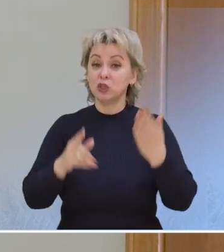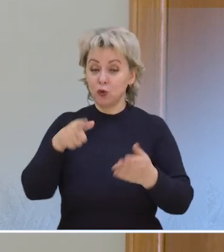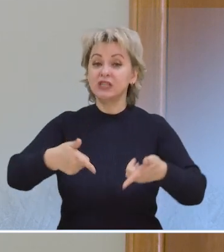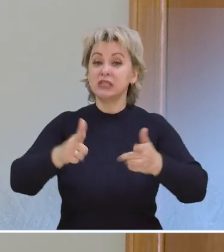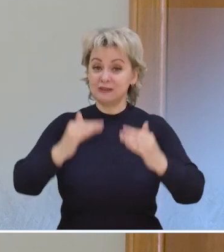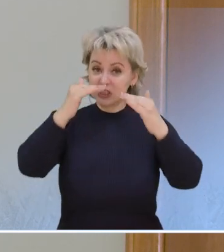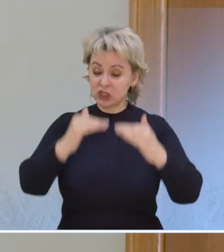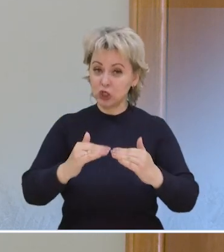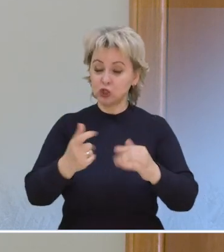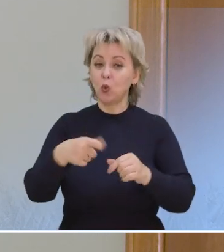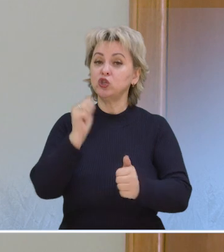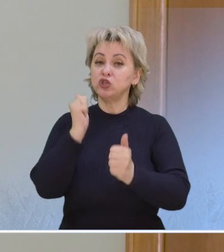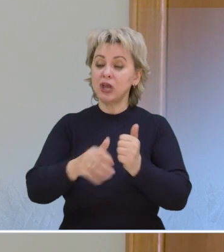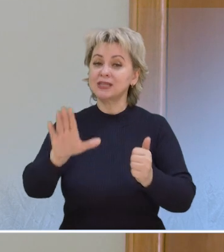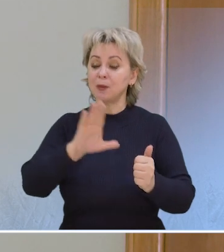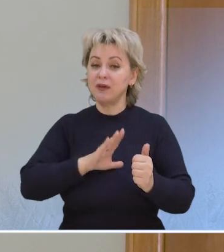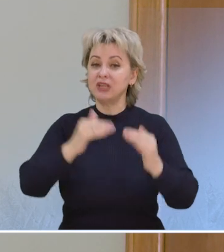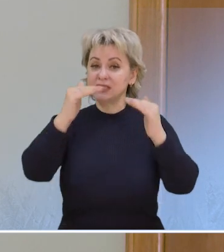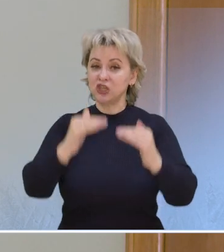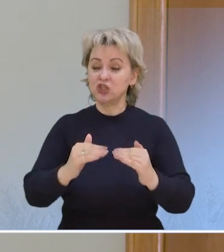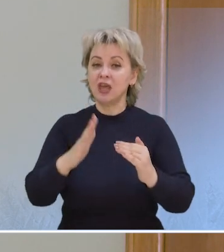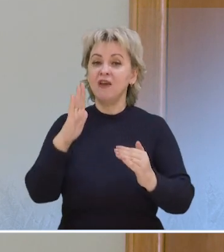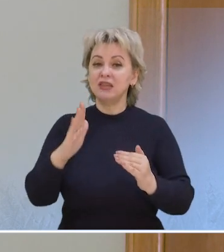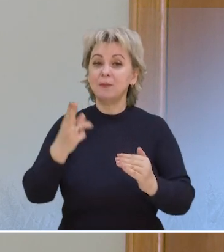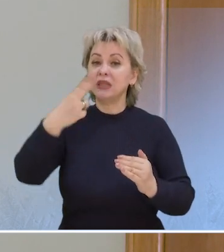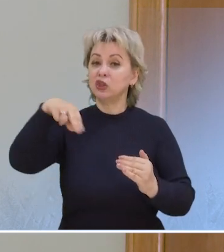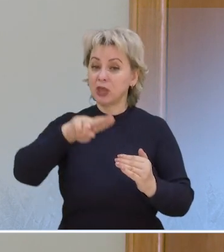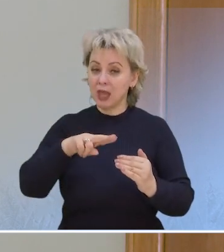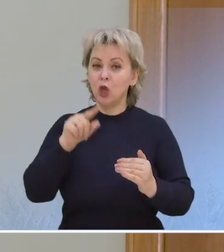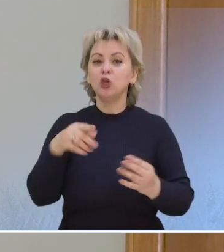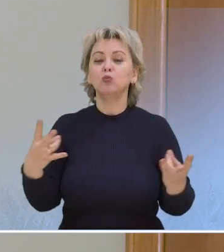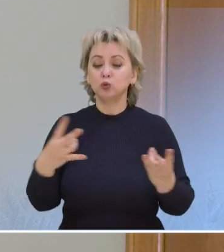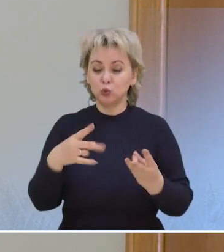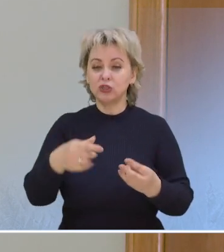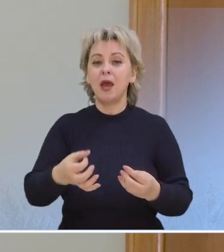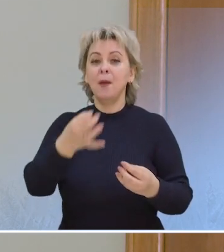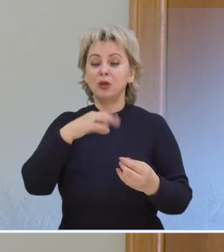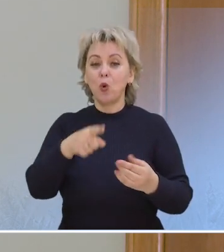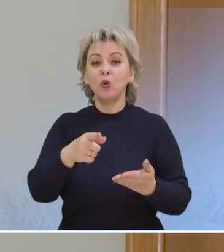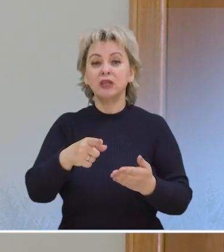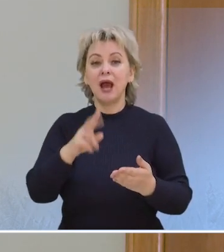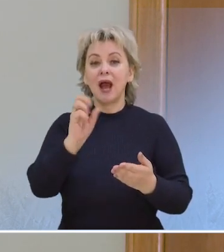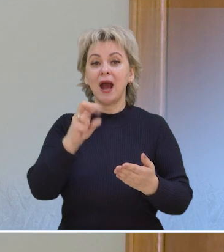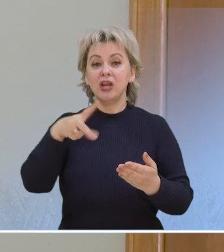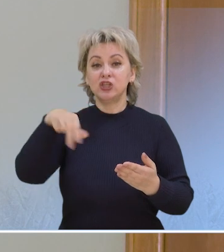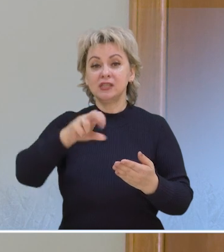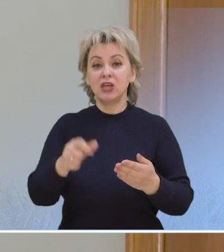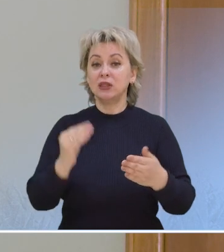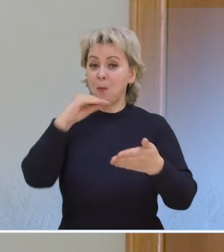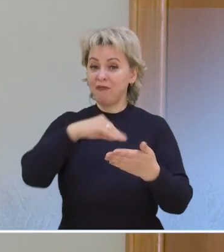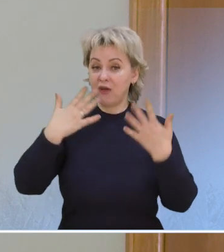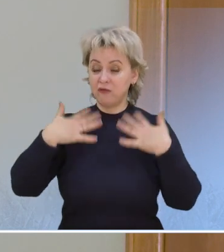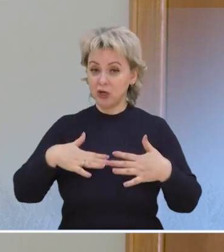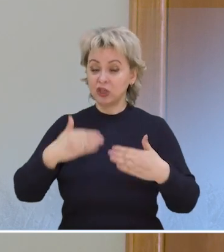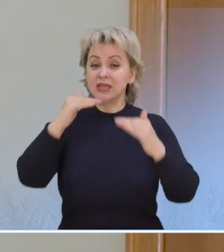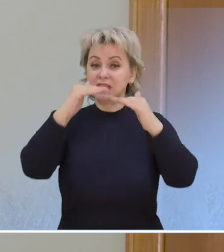он снижен, действительно, например, очень часто бывает снижен витамин D. Да, его нужно поднимать, потому что он принимает именно в кальциевом обмене прежде